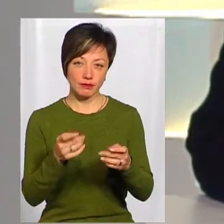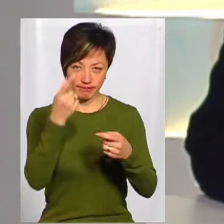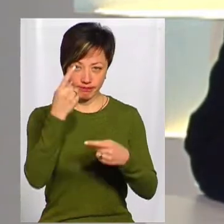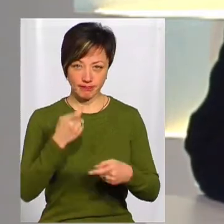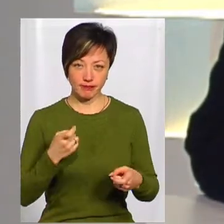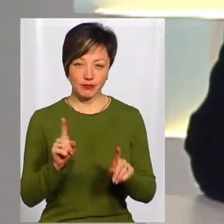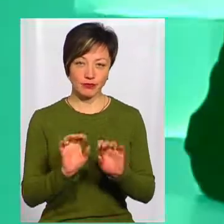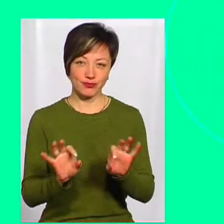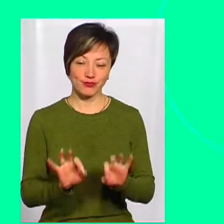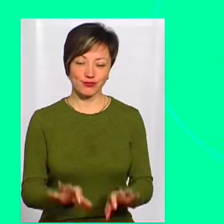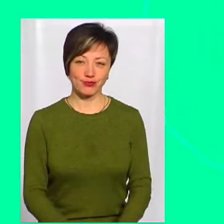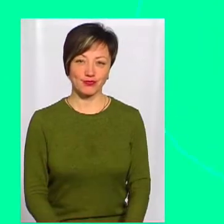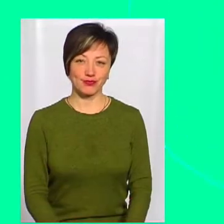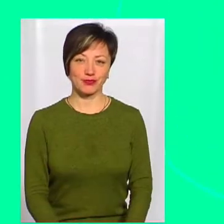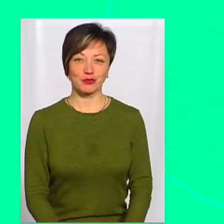вона нам повідомила.